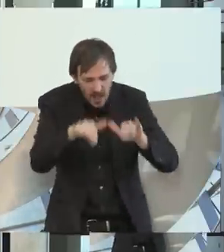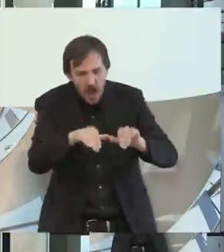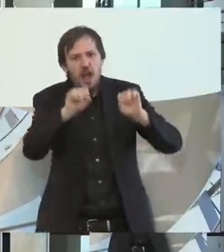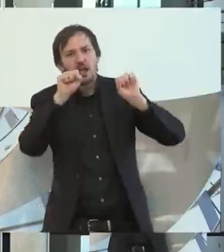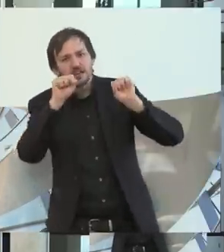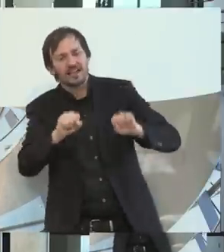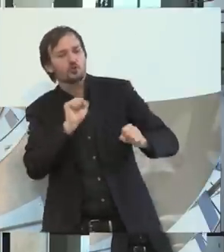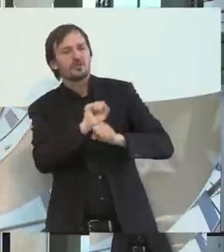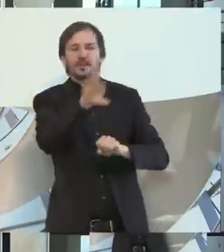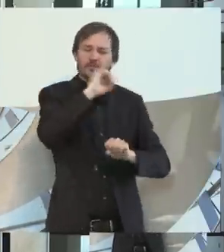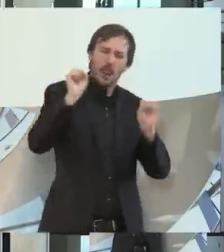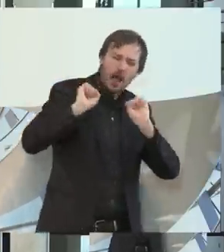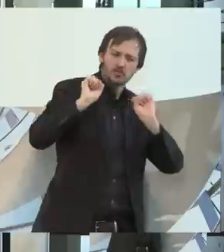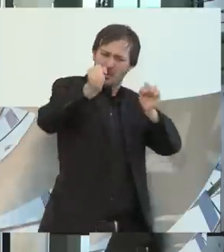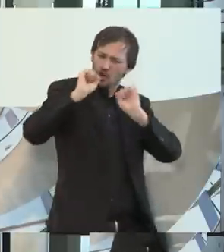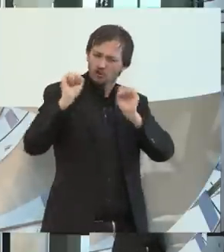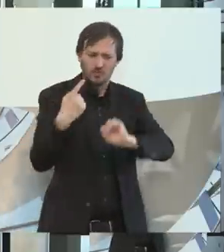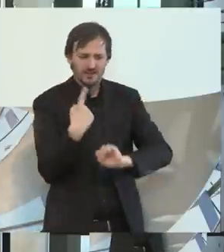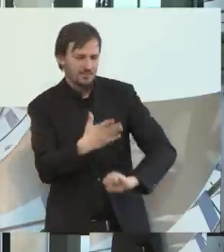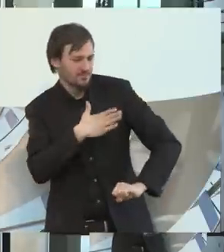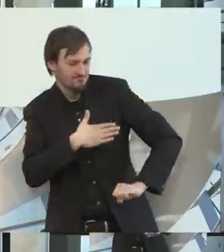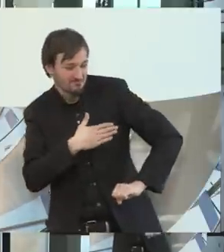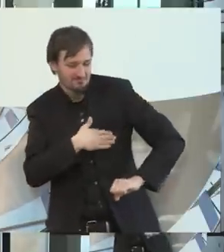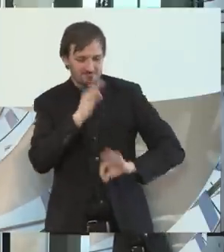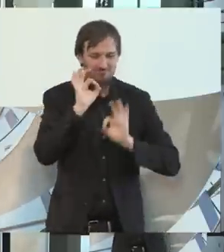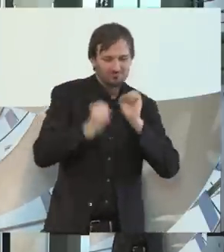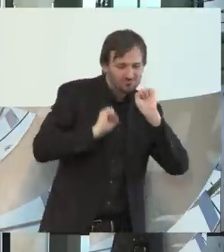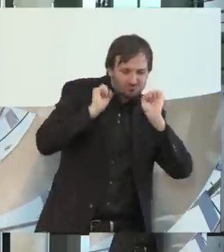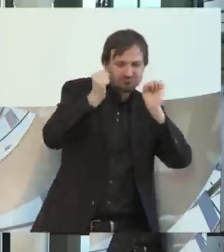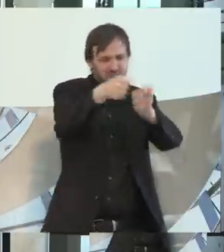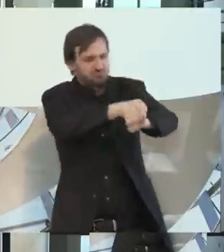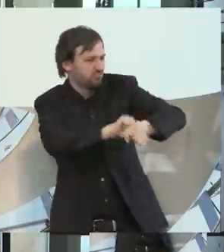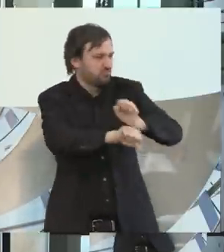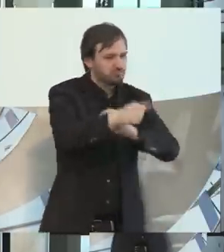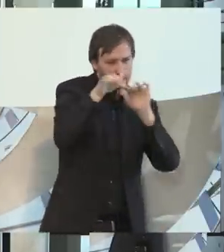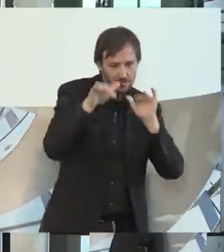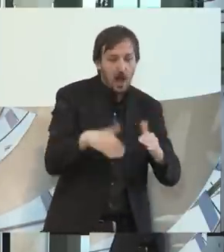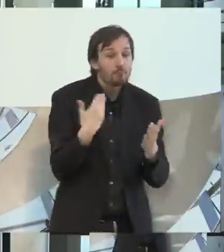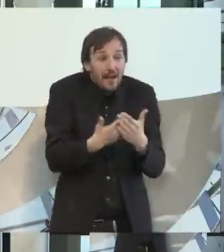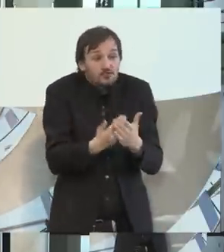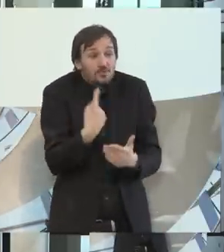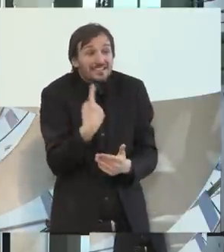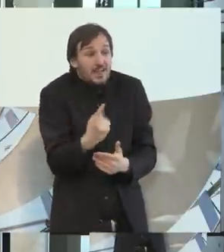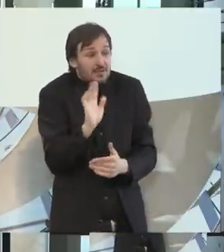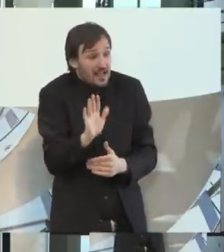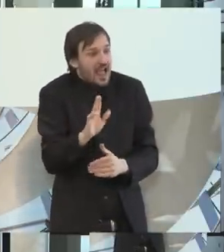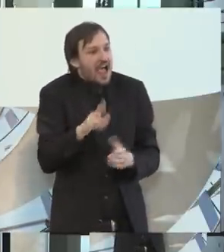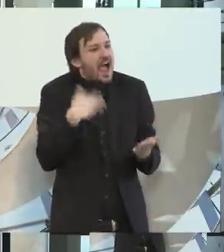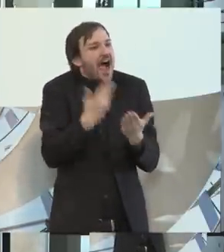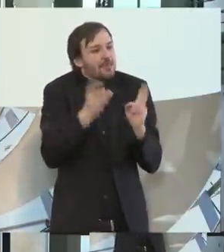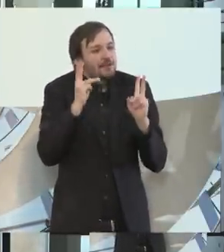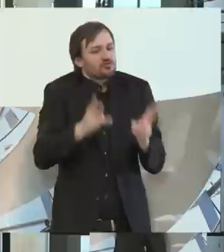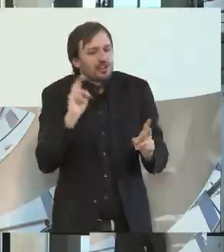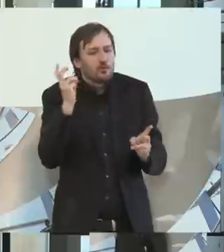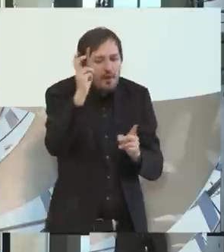mit einem solchen Herzblut betreibt, wie Sie das tun. Sie haben zum Beispiel in Ihrer Heimatstadt Wuppertal den Mittagstisch für